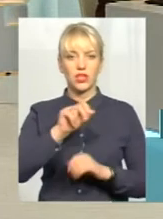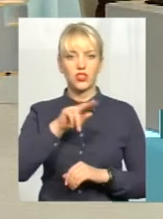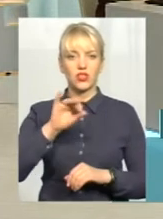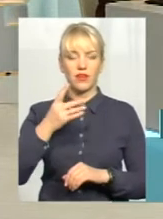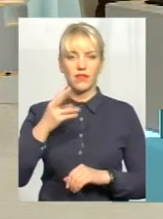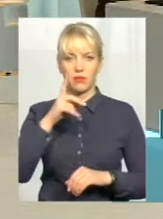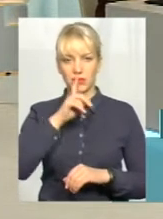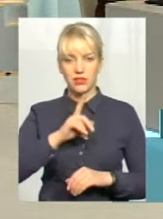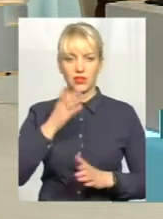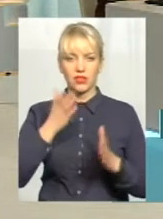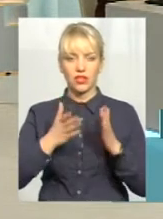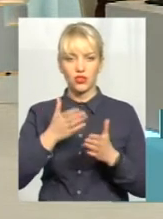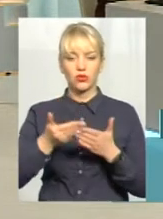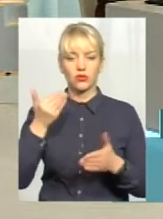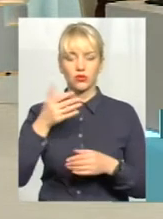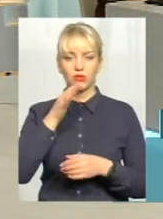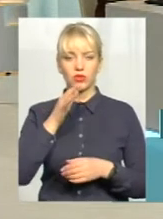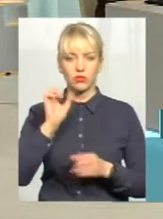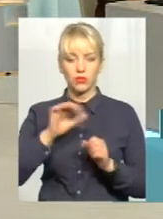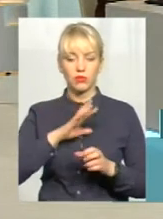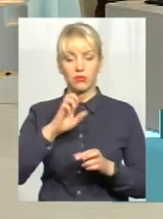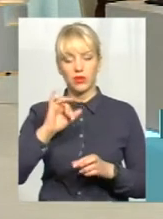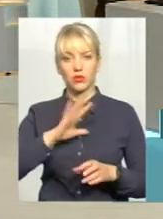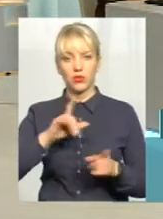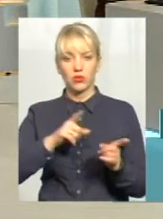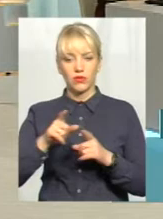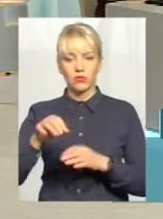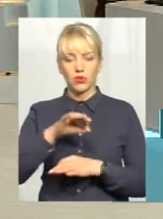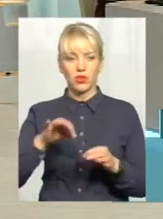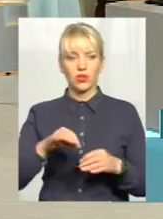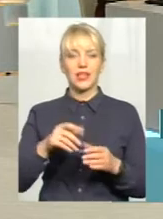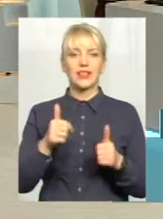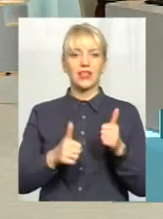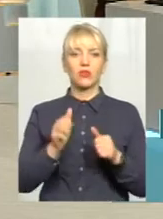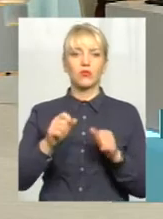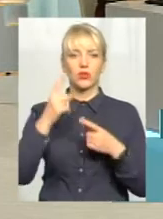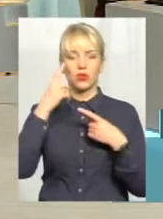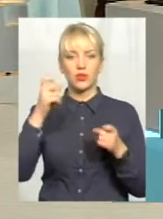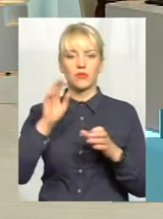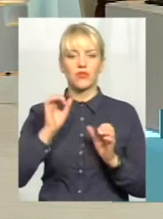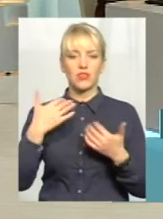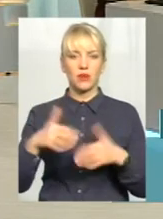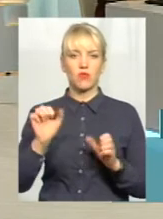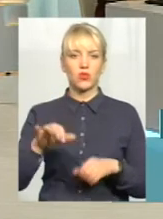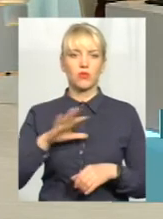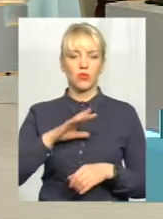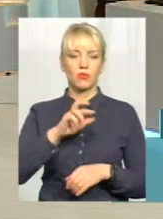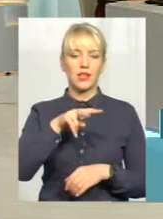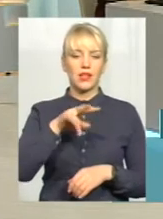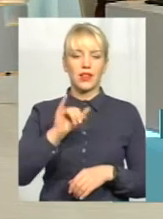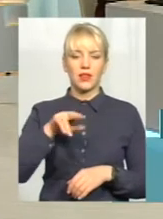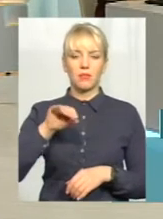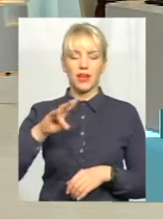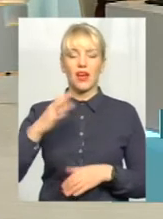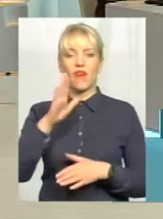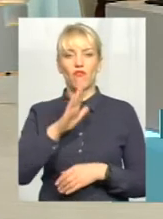місяця. Якщо до того часу були би готові проекти, то тендер можна було оголосити вже в липні, а не в вересні. А по-друге, уже